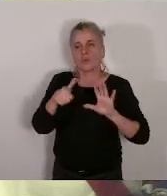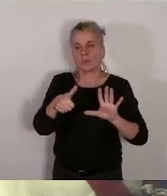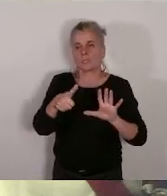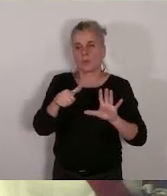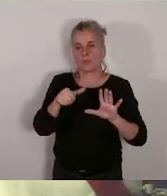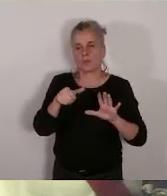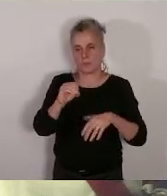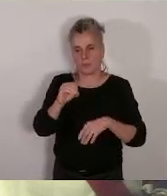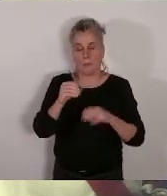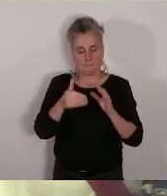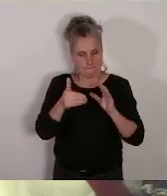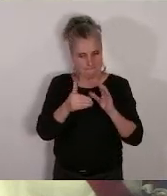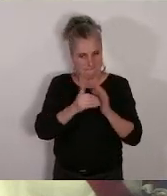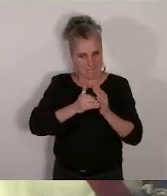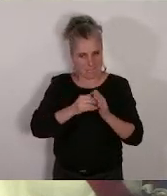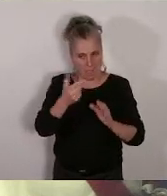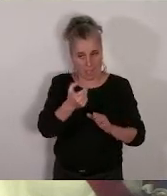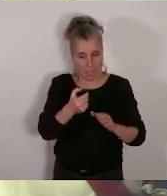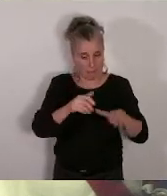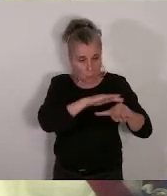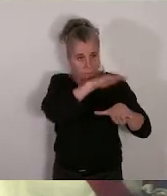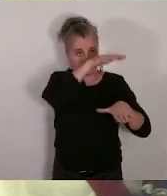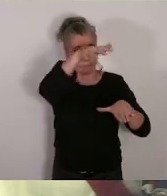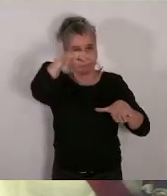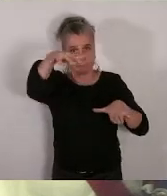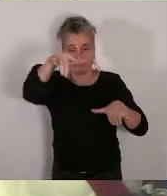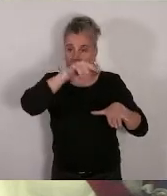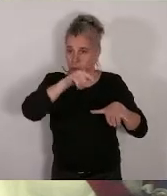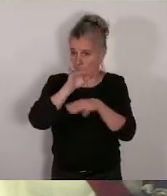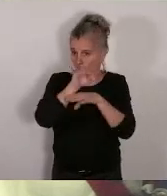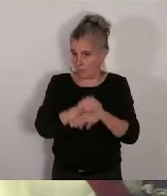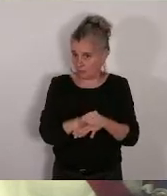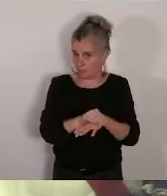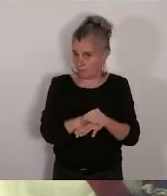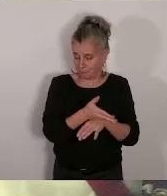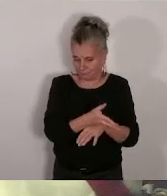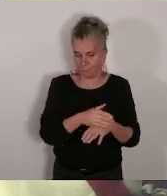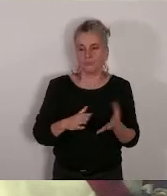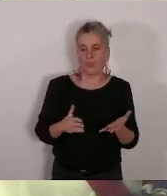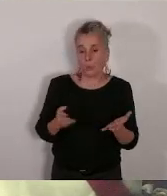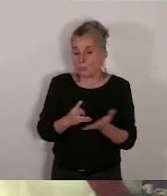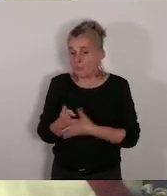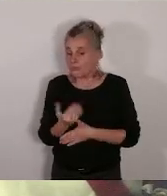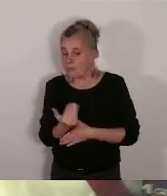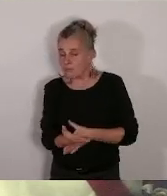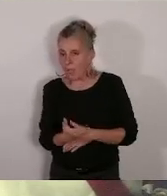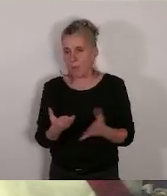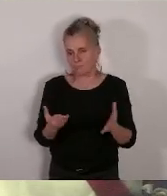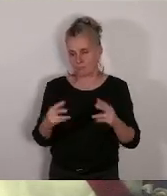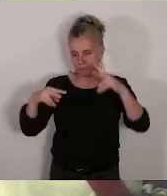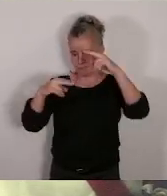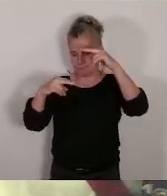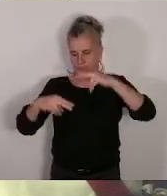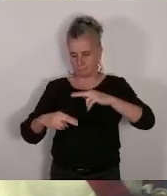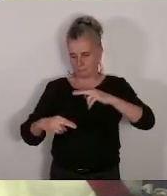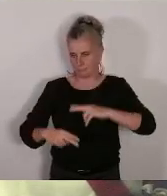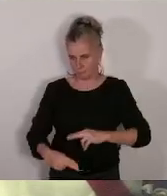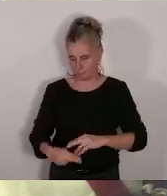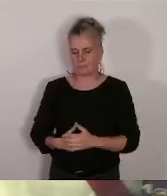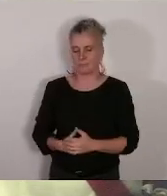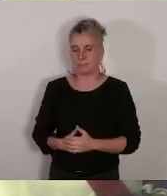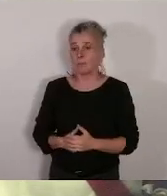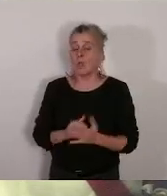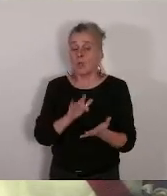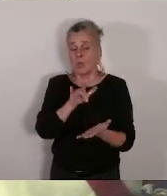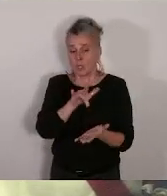donc sur site. Donc au final, le projet se déploie un petit peu en trois parties sur site